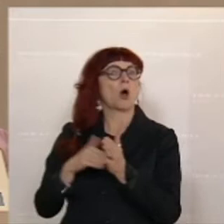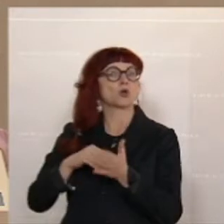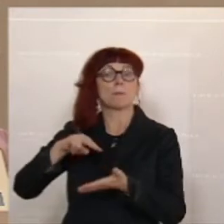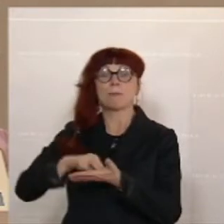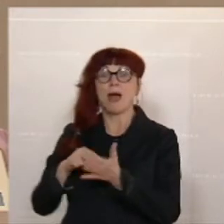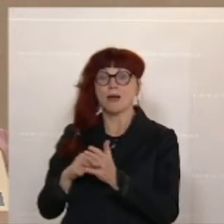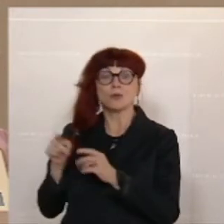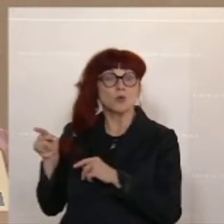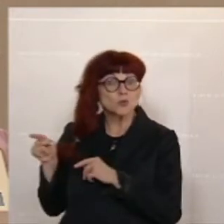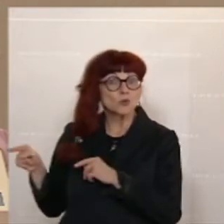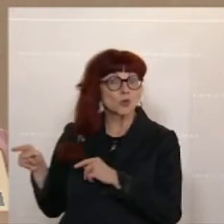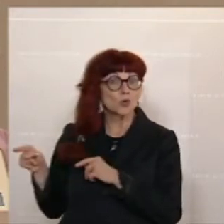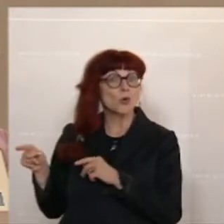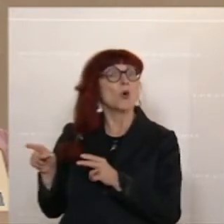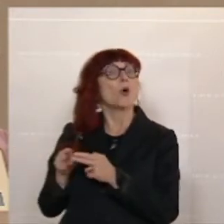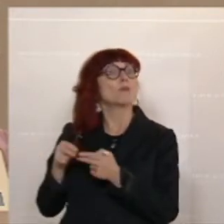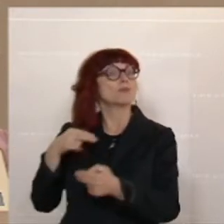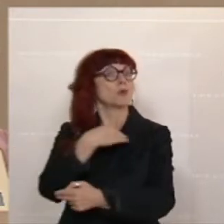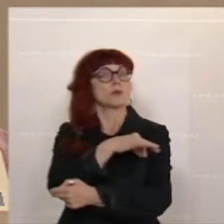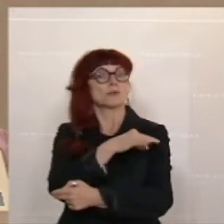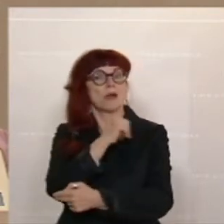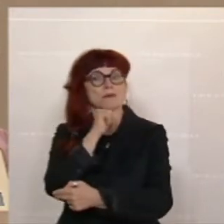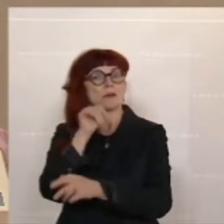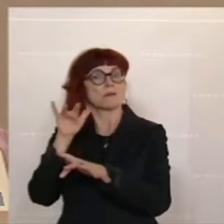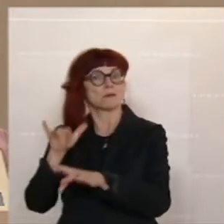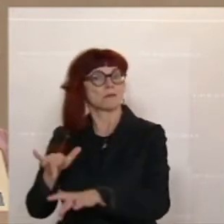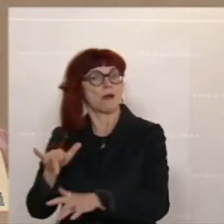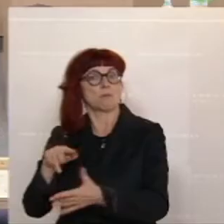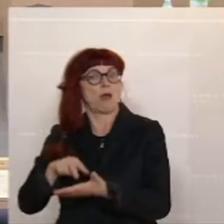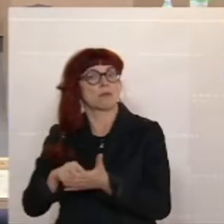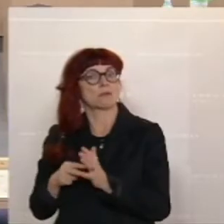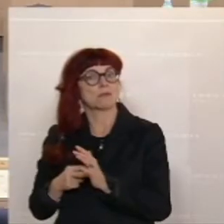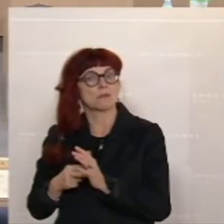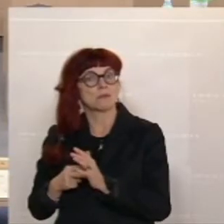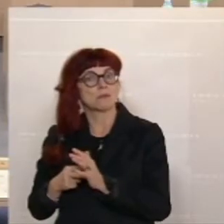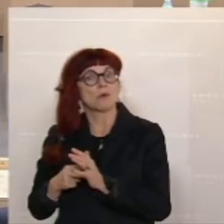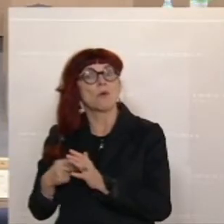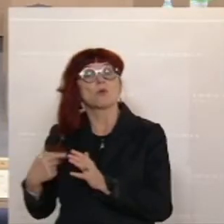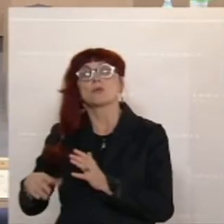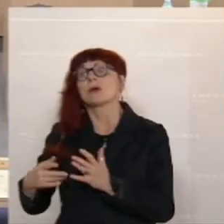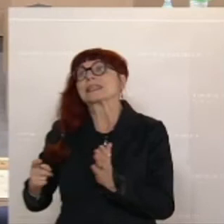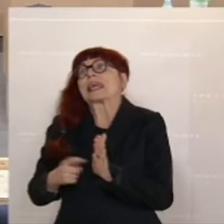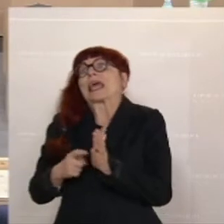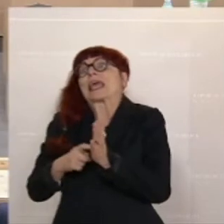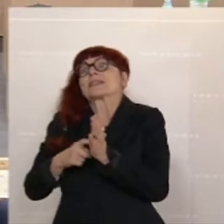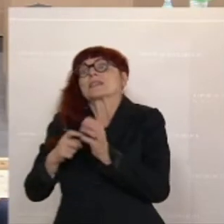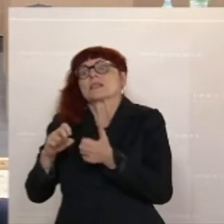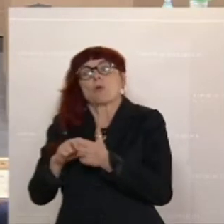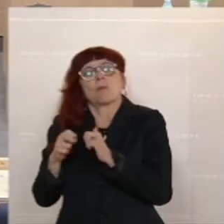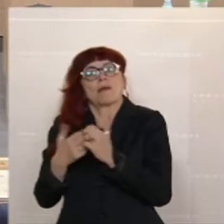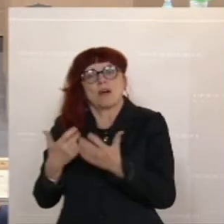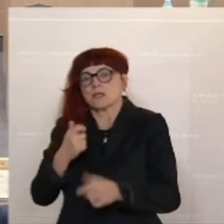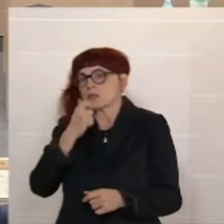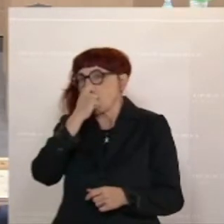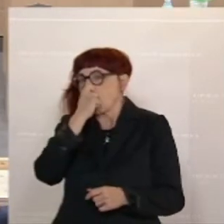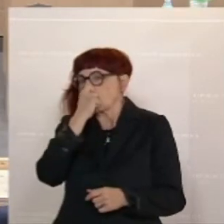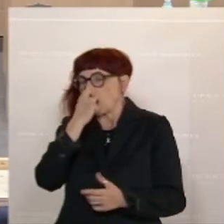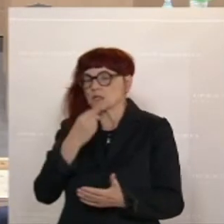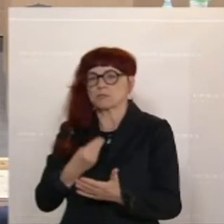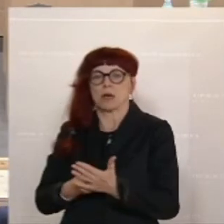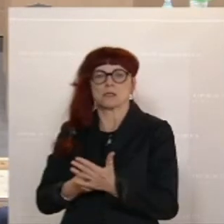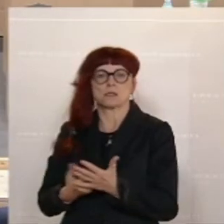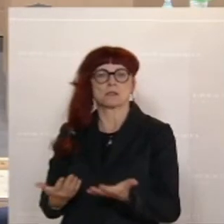fehlt Ihnen, Herr Bundeskanzler. Und was ist das drängendste Problem? Es ist der Gaspreis. Und daher braucht es jetzt den Mut.